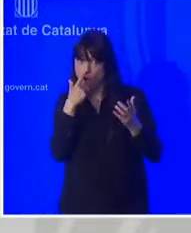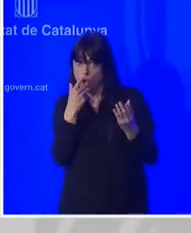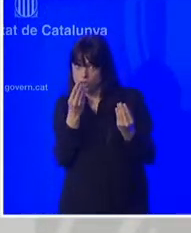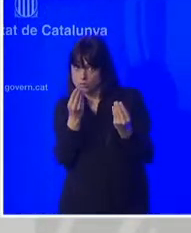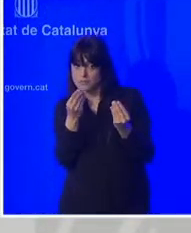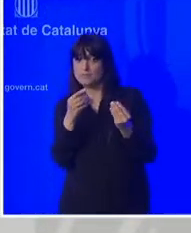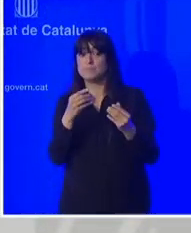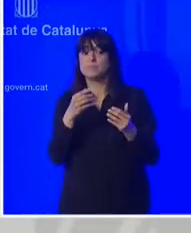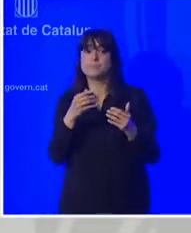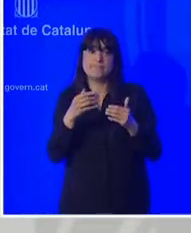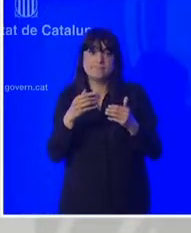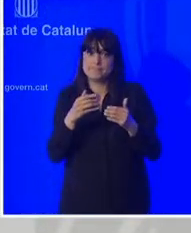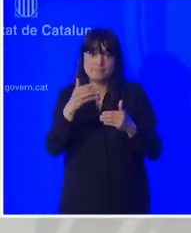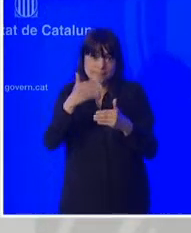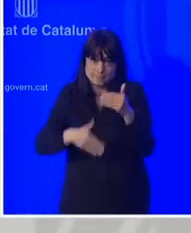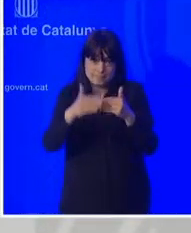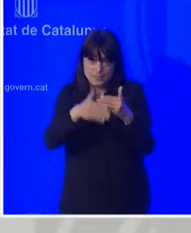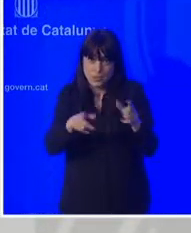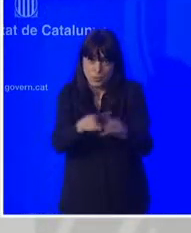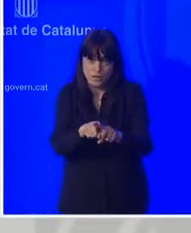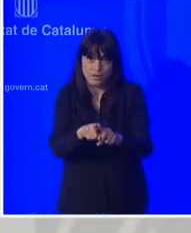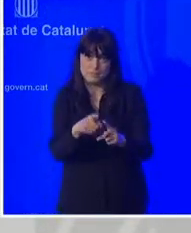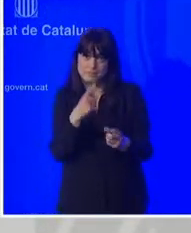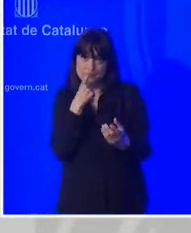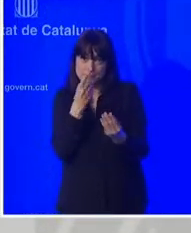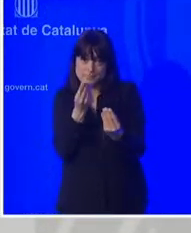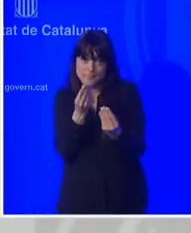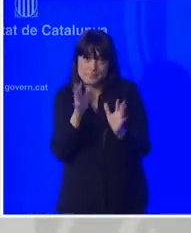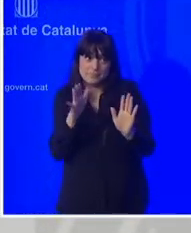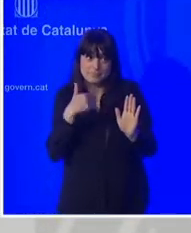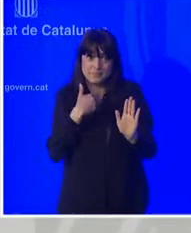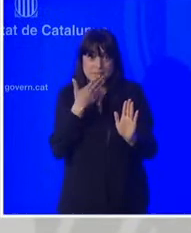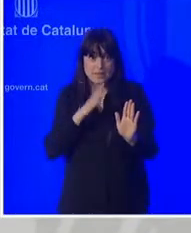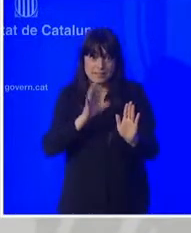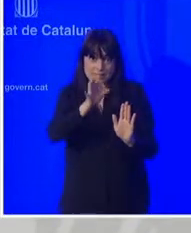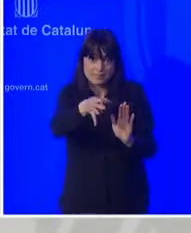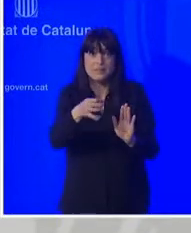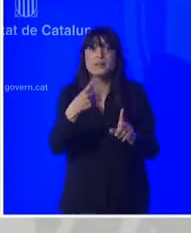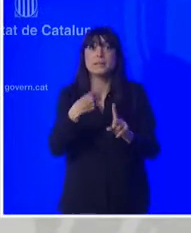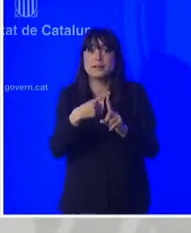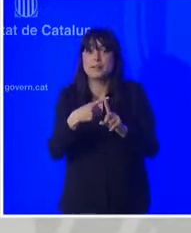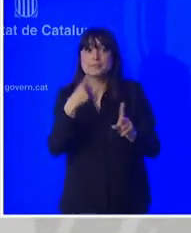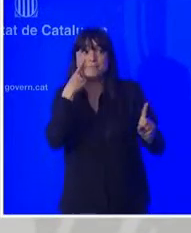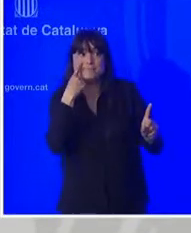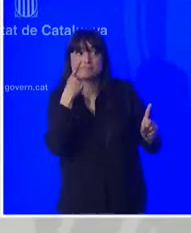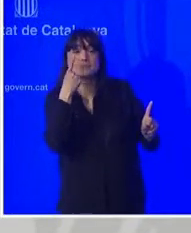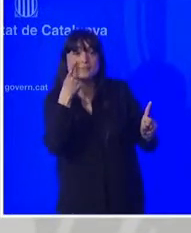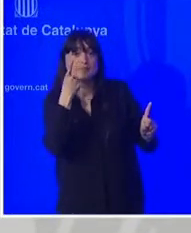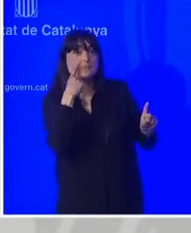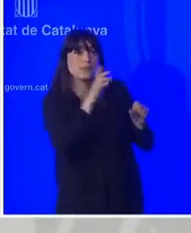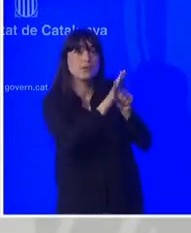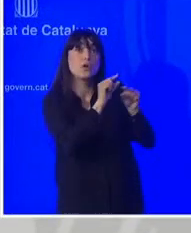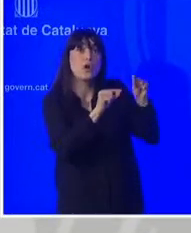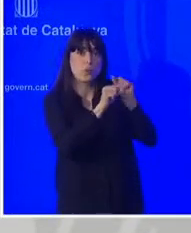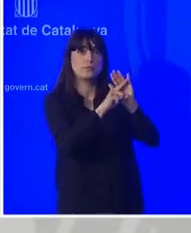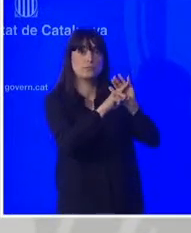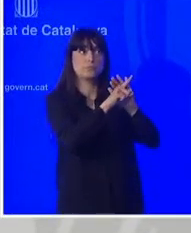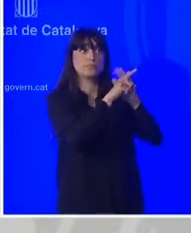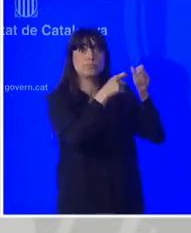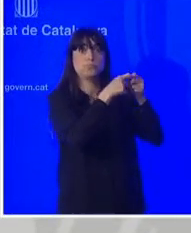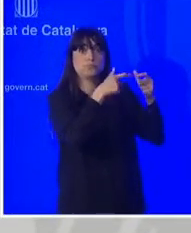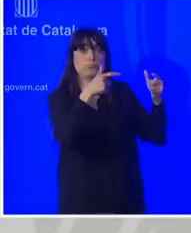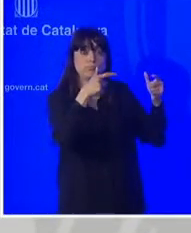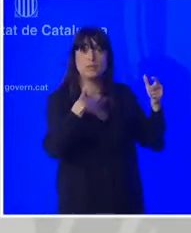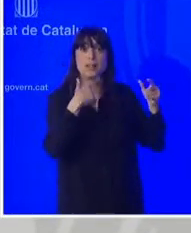seguiran vigents tal com estan en aquests moments perquè el que sí hem començat a detectar és que no només hi ha